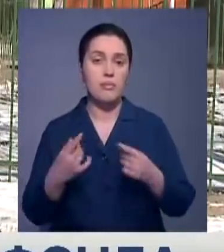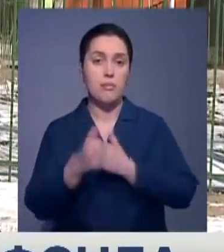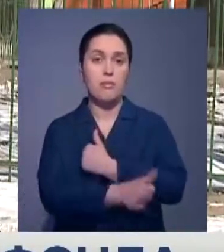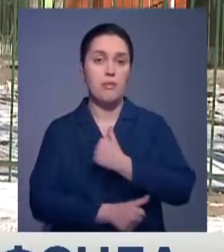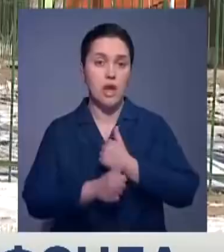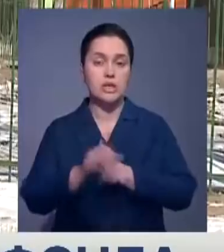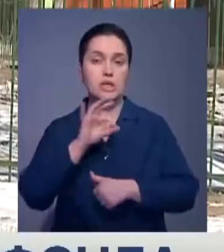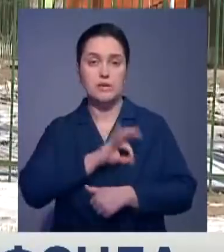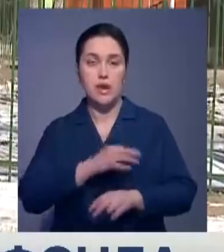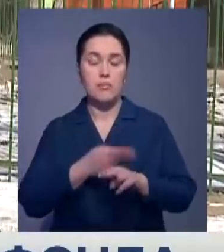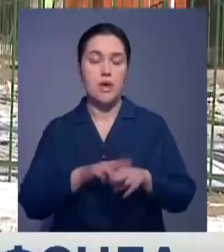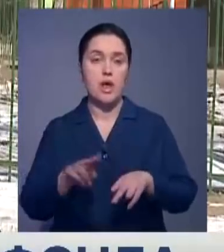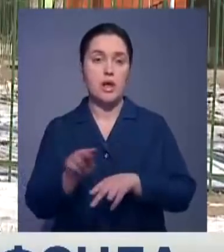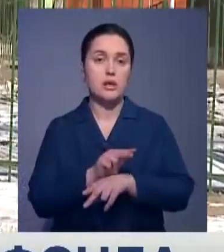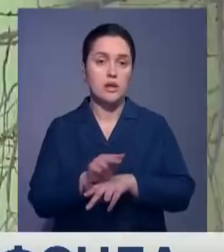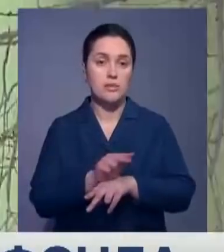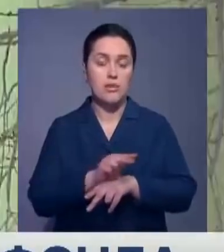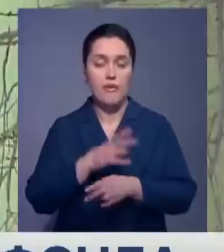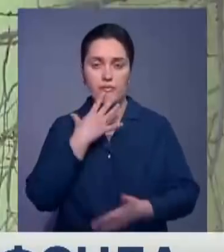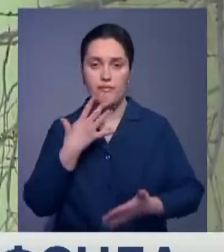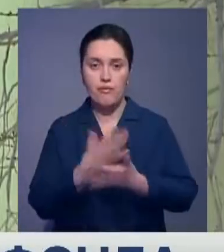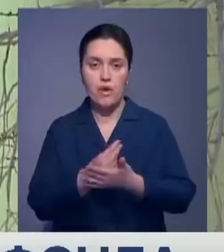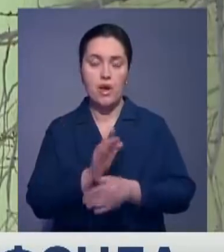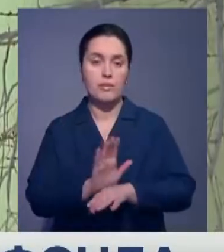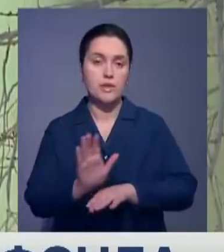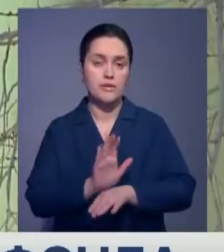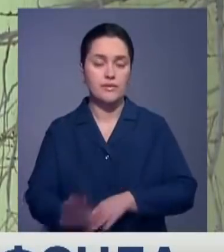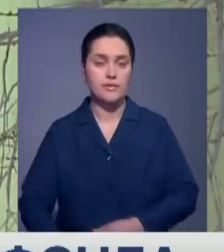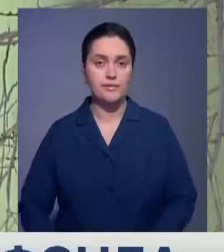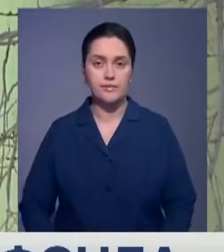используемые при капитальном ремонте, в основном отечественного производства.